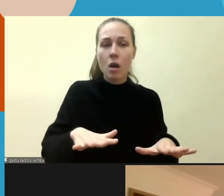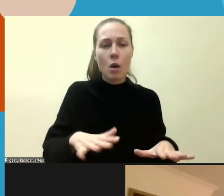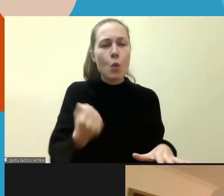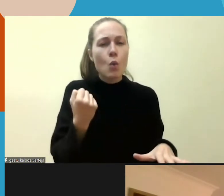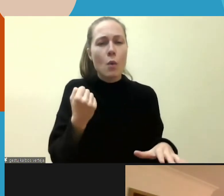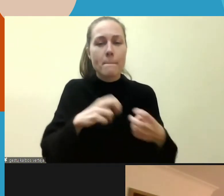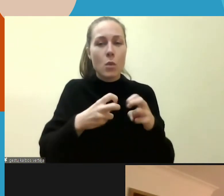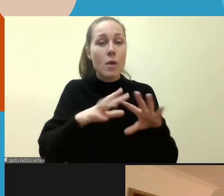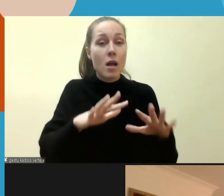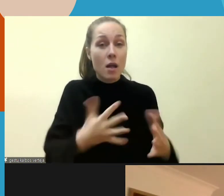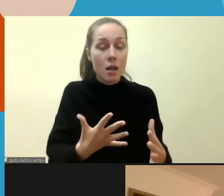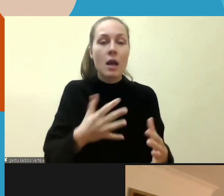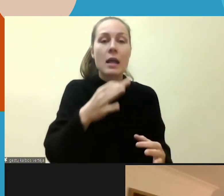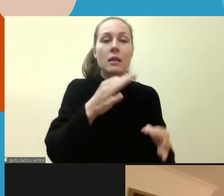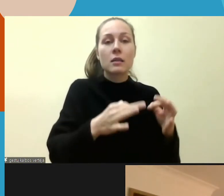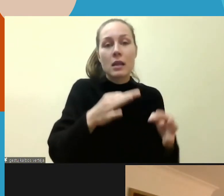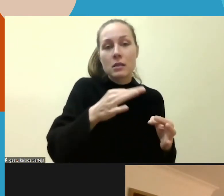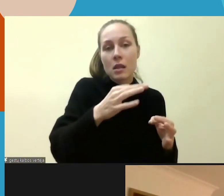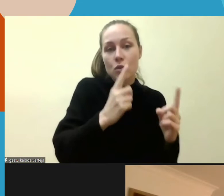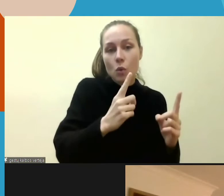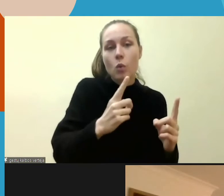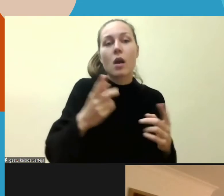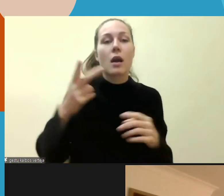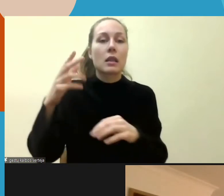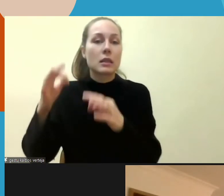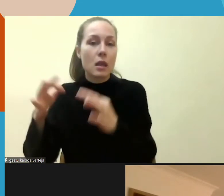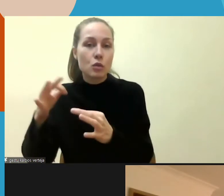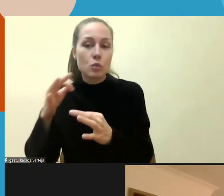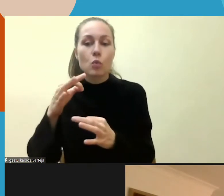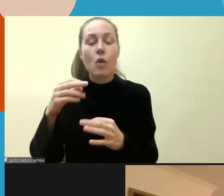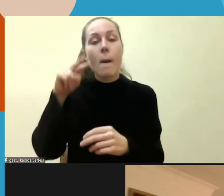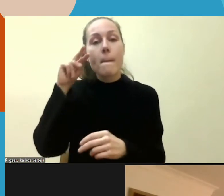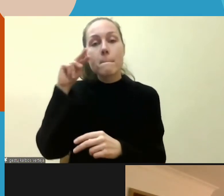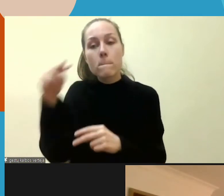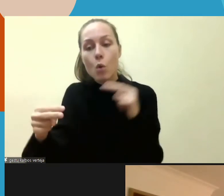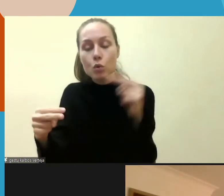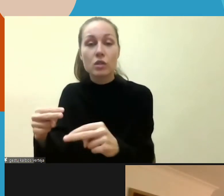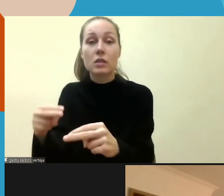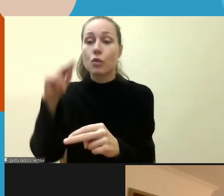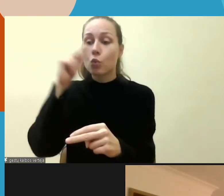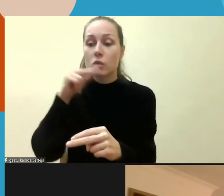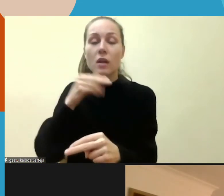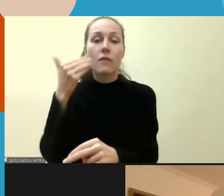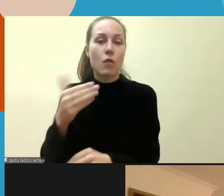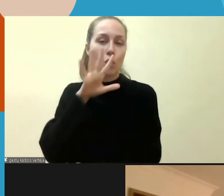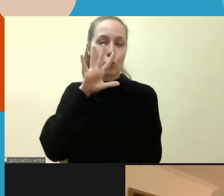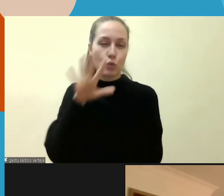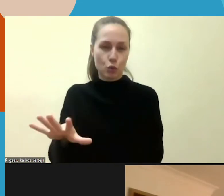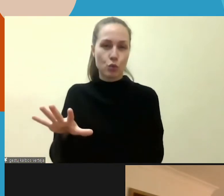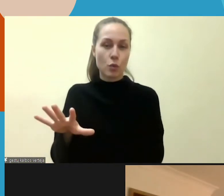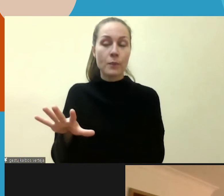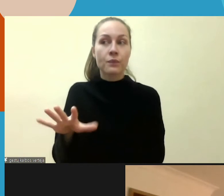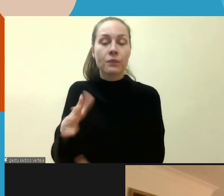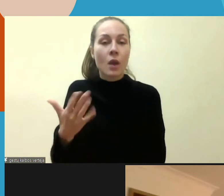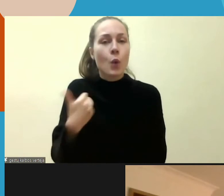problema yra teisės augos ir teismų požiūris į nepykantos nusikaltimų traktadumas. Norėčiau, kad gal